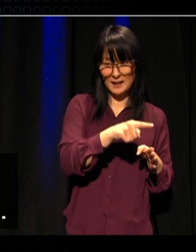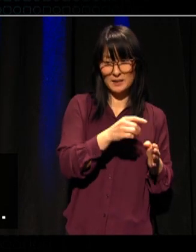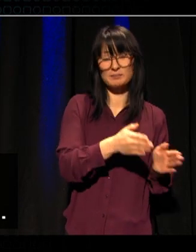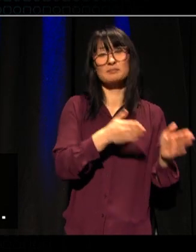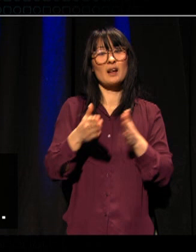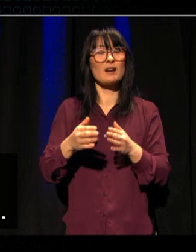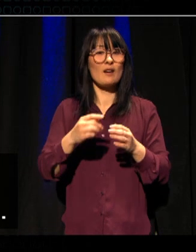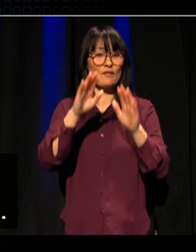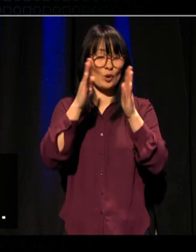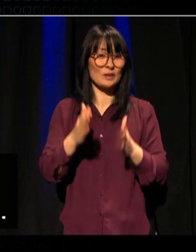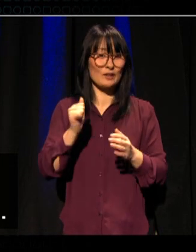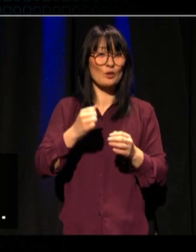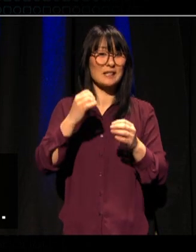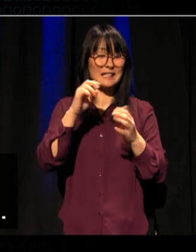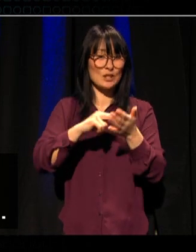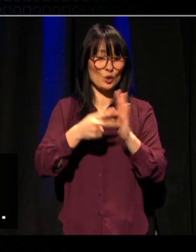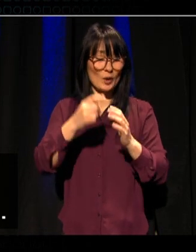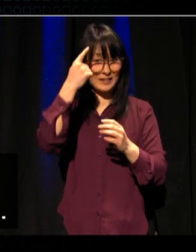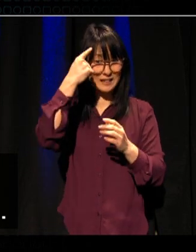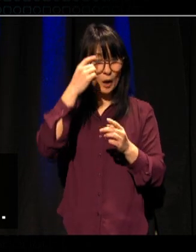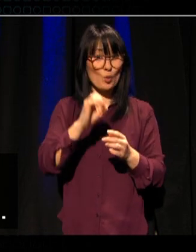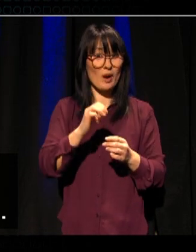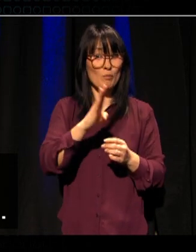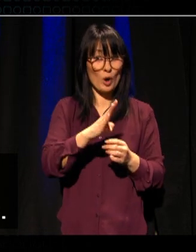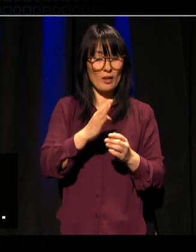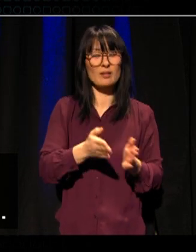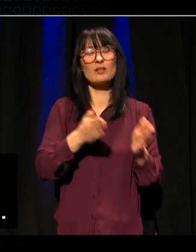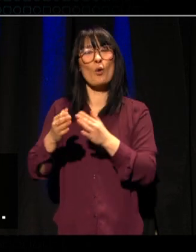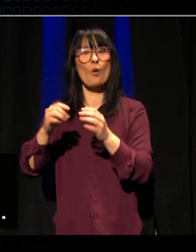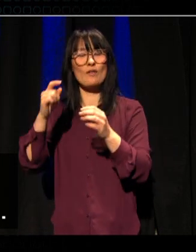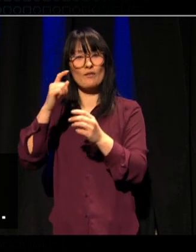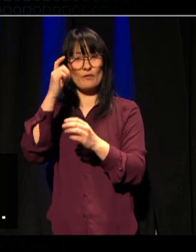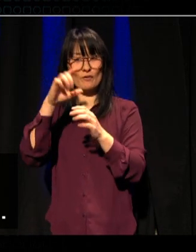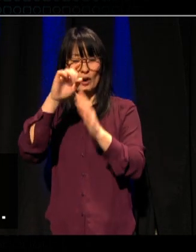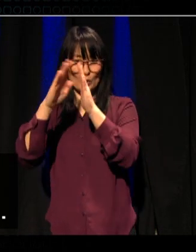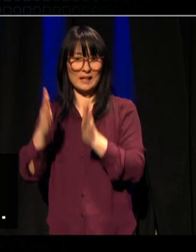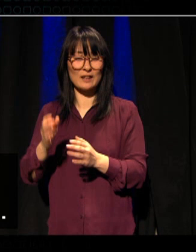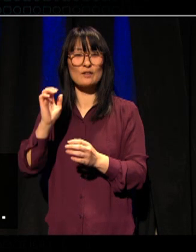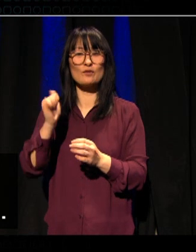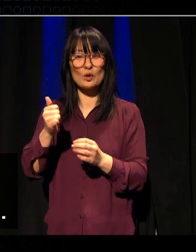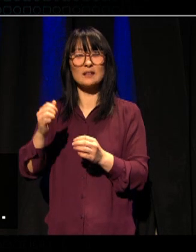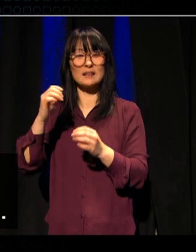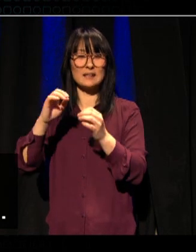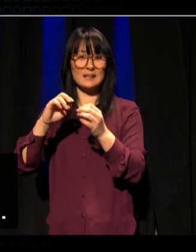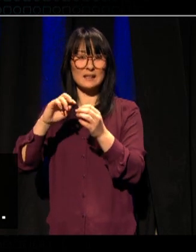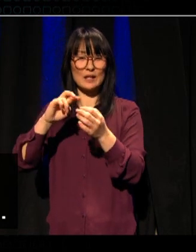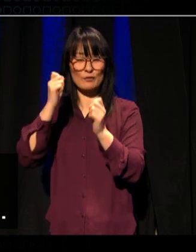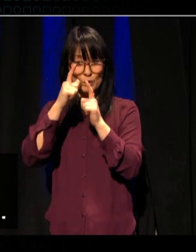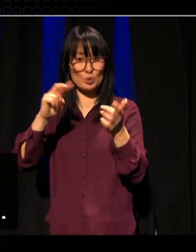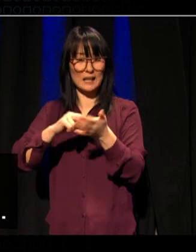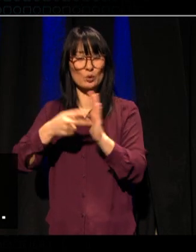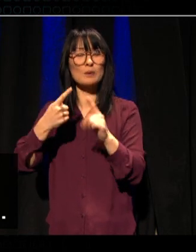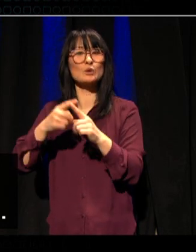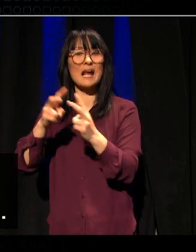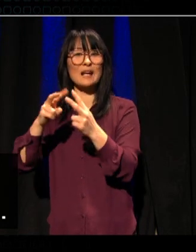for ingeniørvitenskap Olav Bolland Fakultet for informasjonsteknologi og elektroteknikk Ingrid Skjølberg